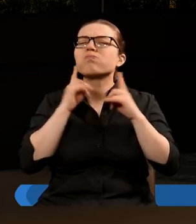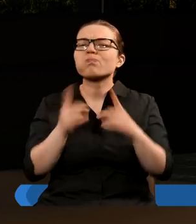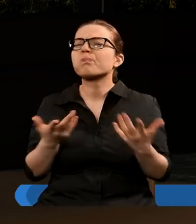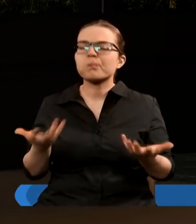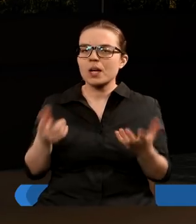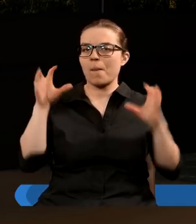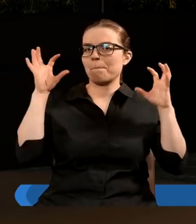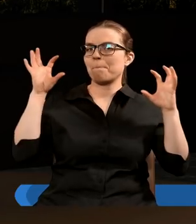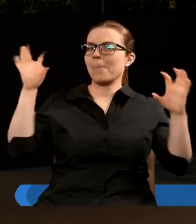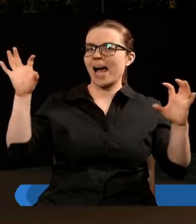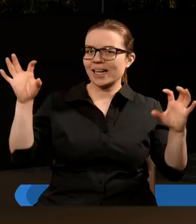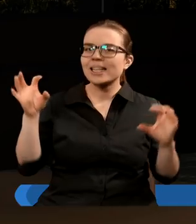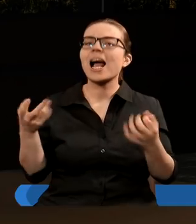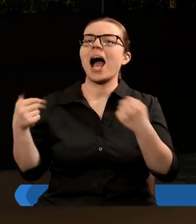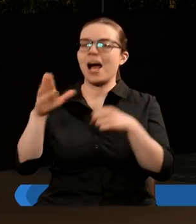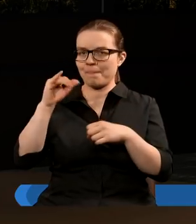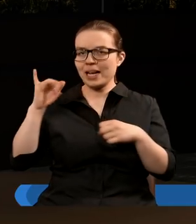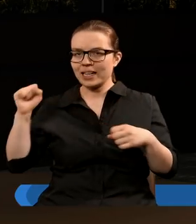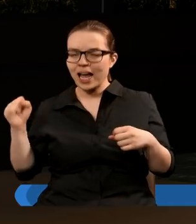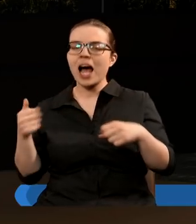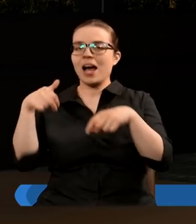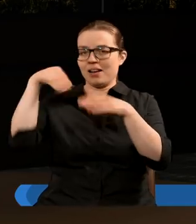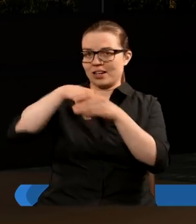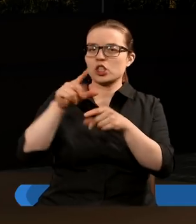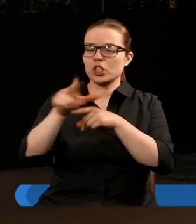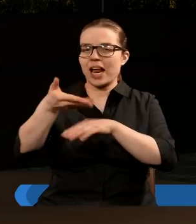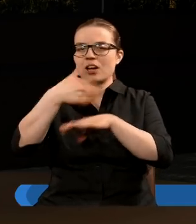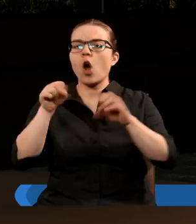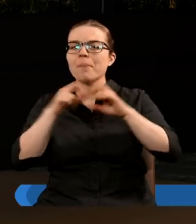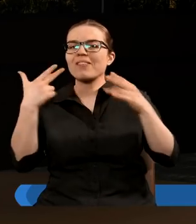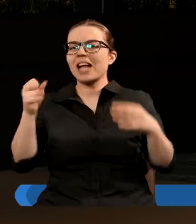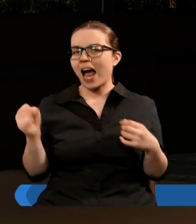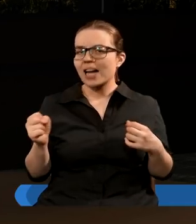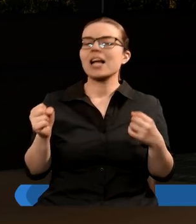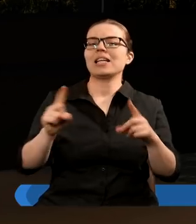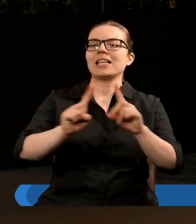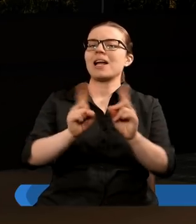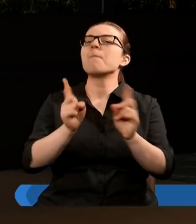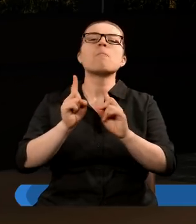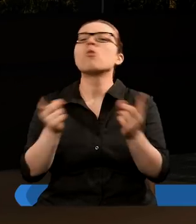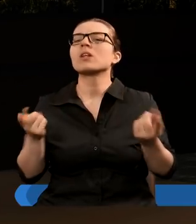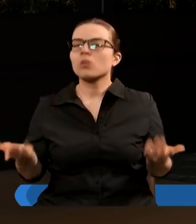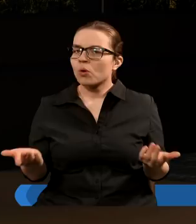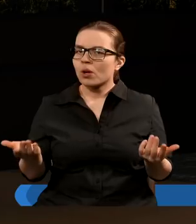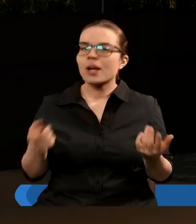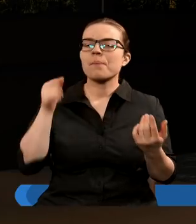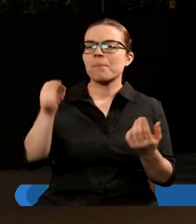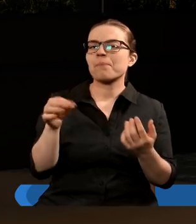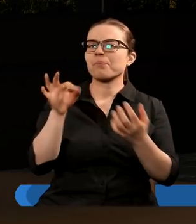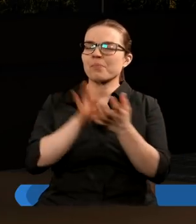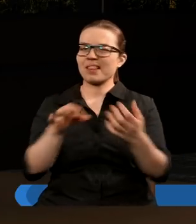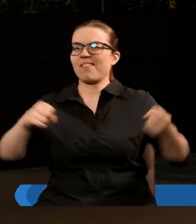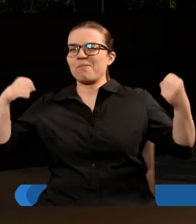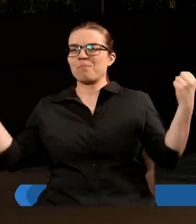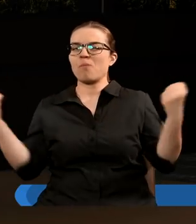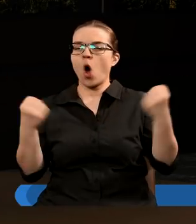bestia, która się pojawia w trzynastym rozdziale objawienia, symbolizuje pewne mocarstwo i moc,